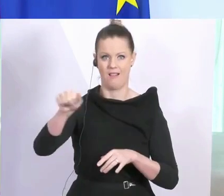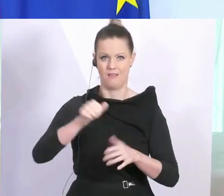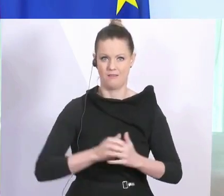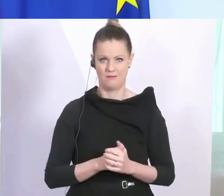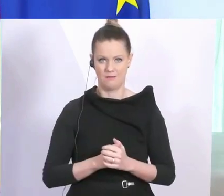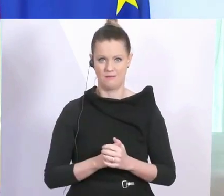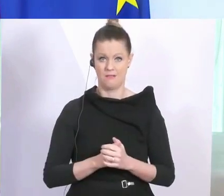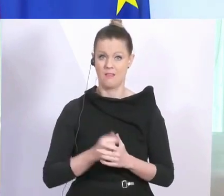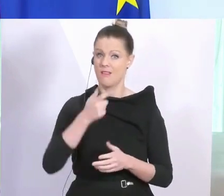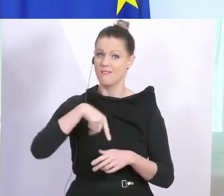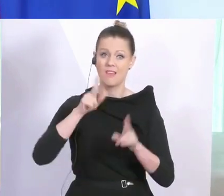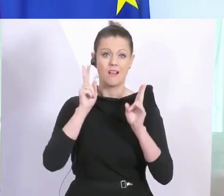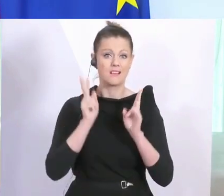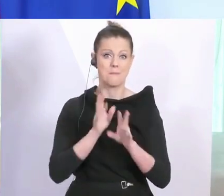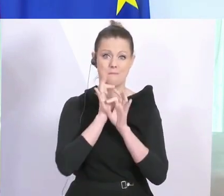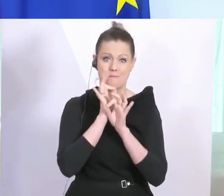unser Bestes zu geben.